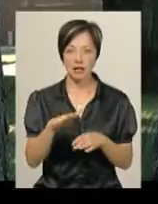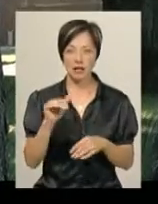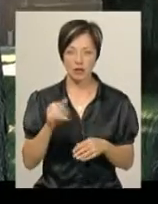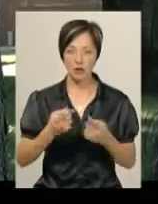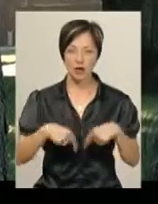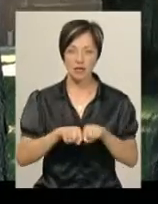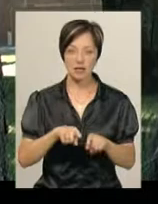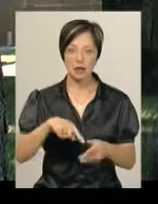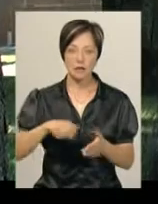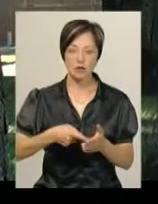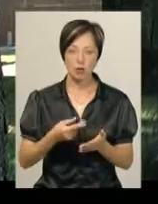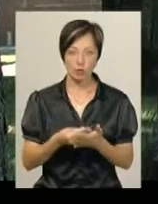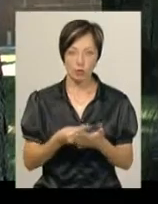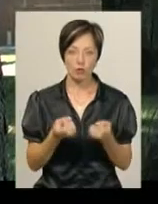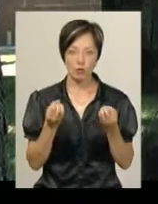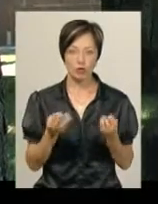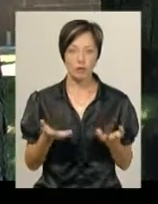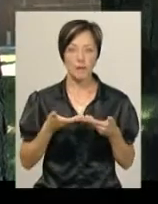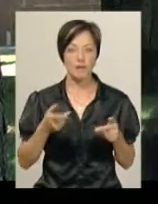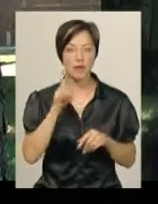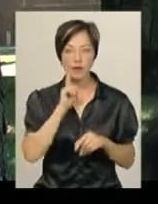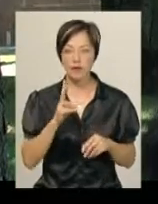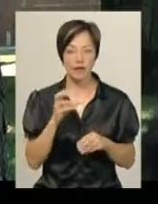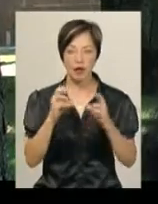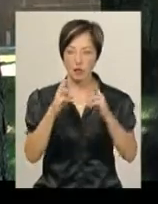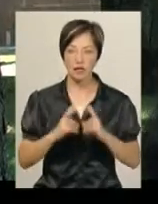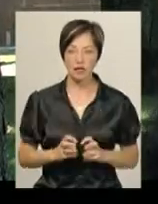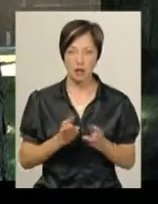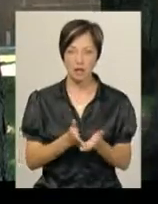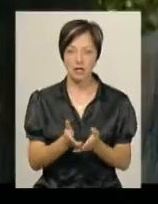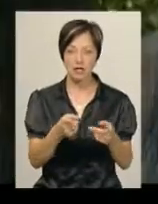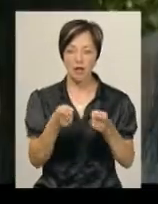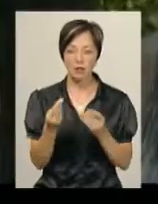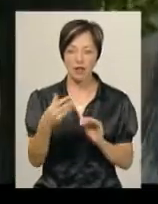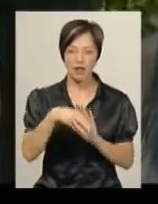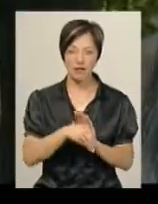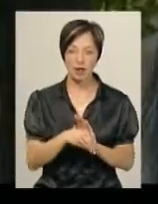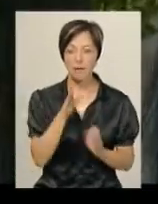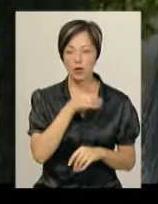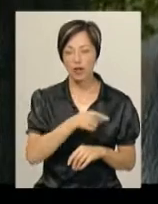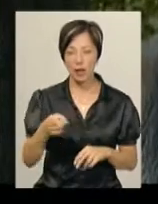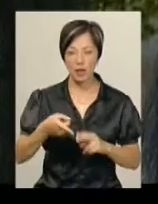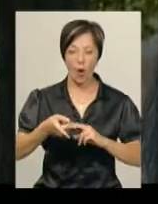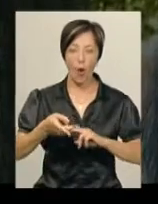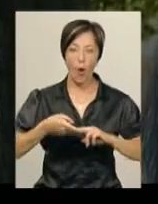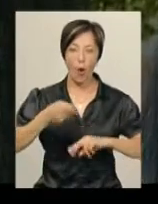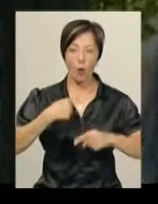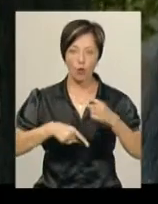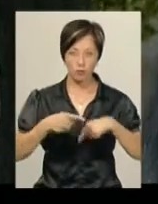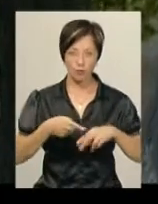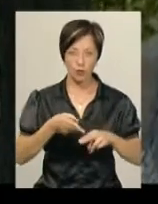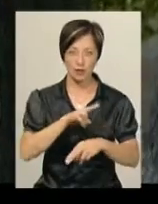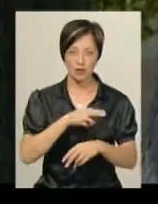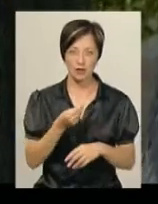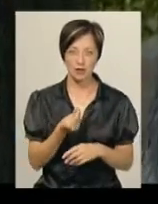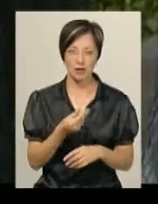кошти міського бюджету. Просто ми поки що не розглядаємо варіант залучення інвесторів. По термінах окупності, ну, гарно було б